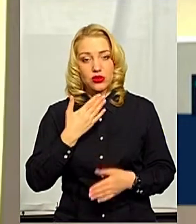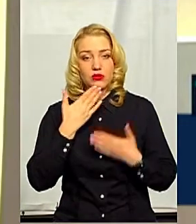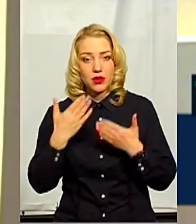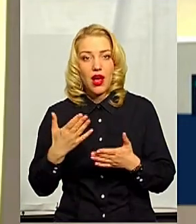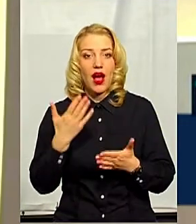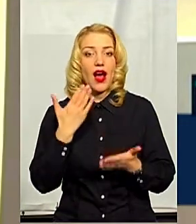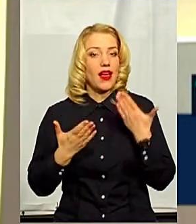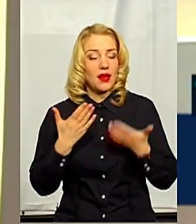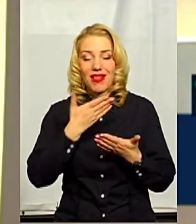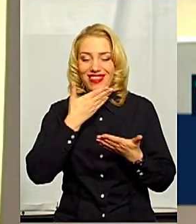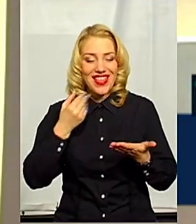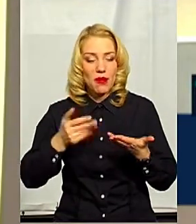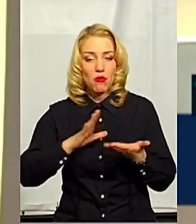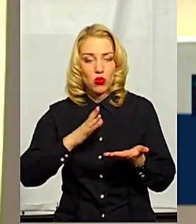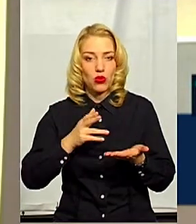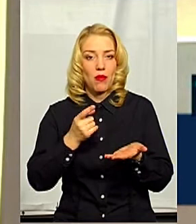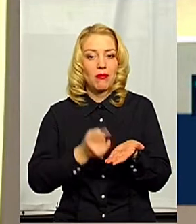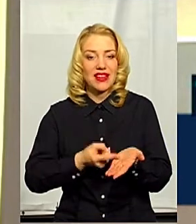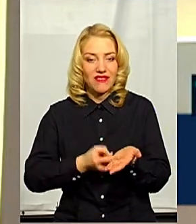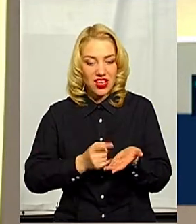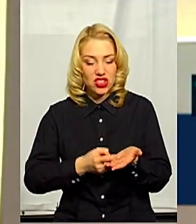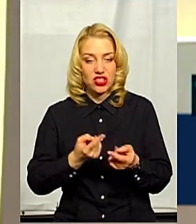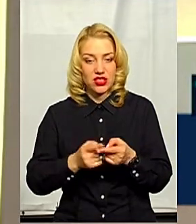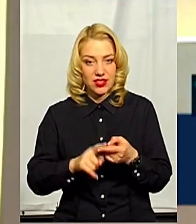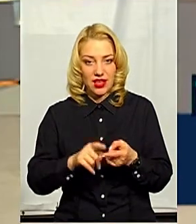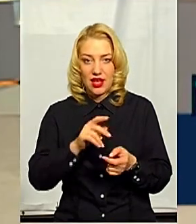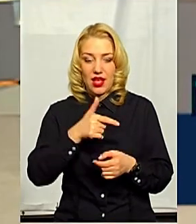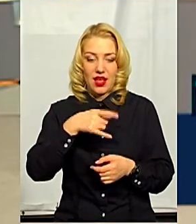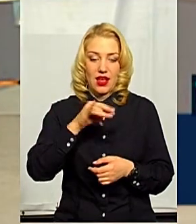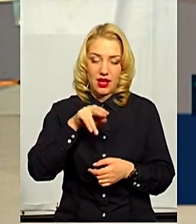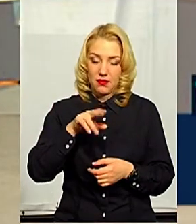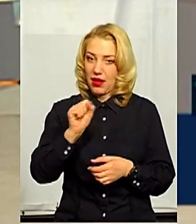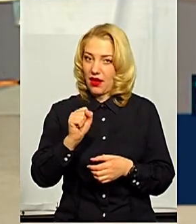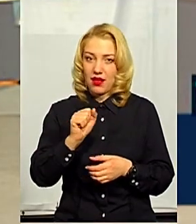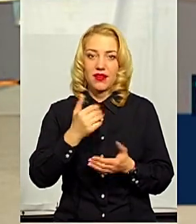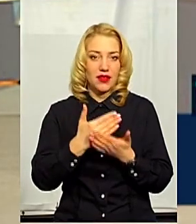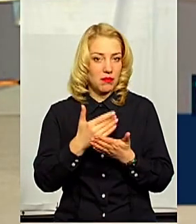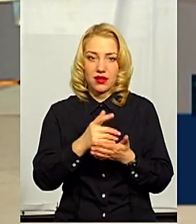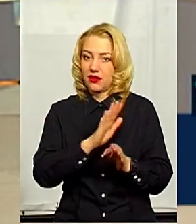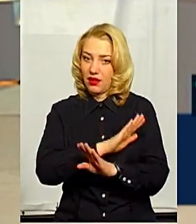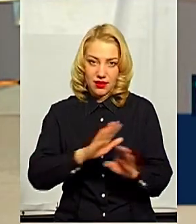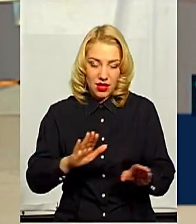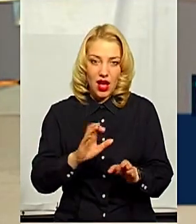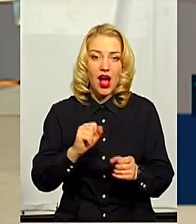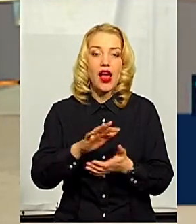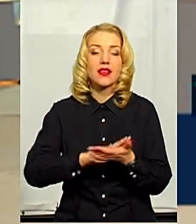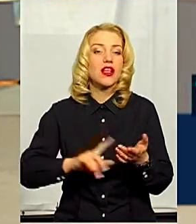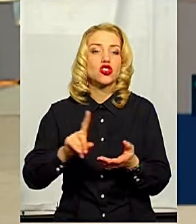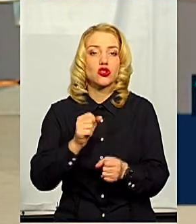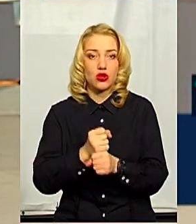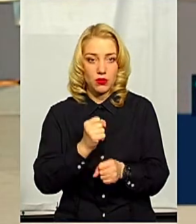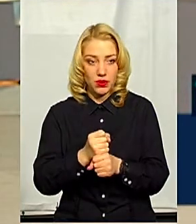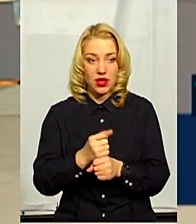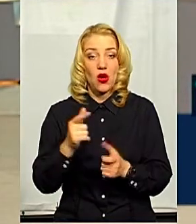і інші віруси, наприклад, то що би ви робили далі в лабораторному центрі? Чи є у вас вже ці експрес-тести на